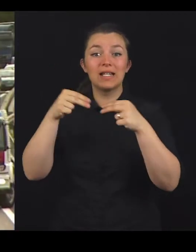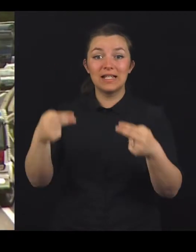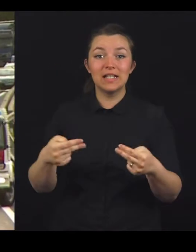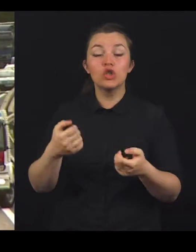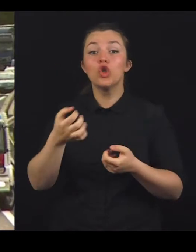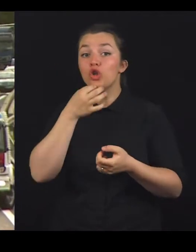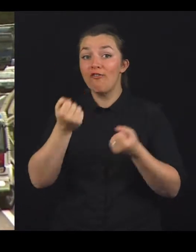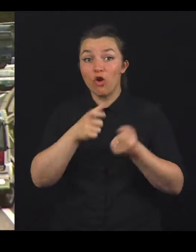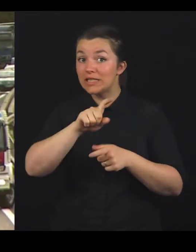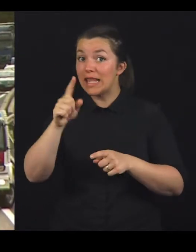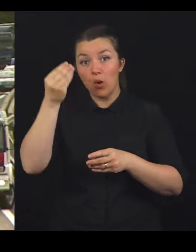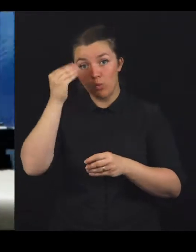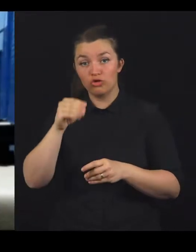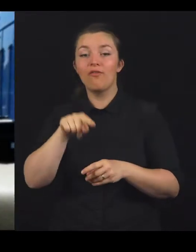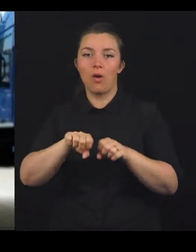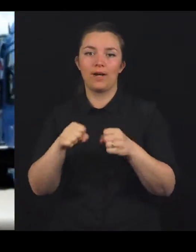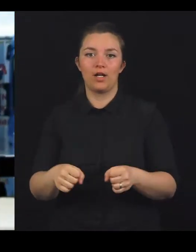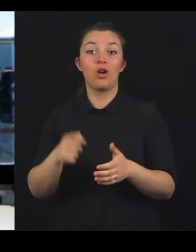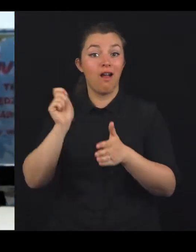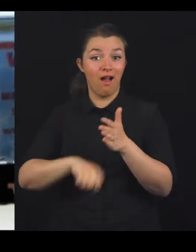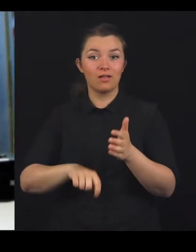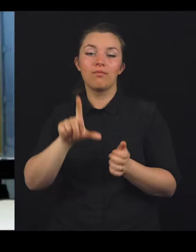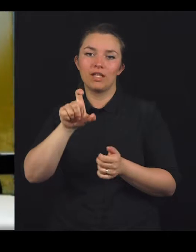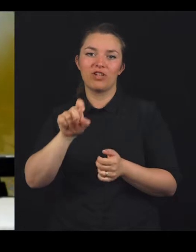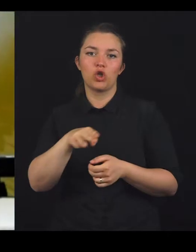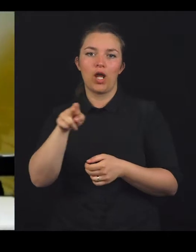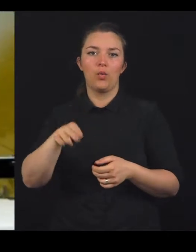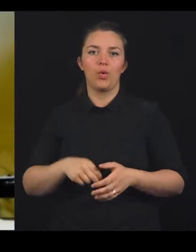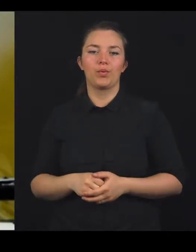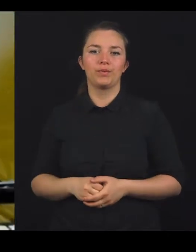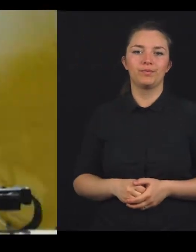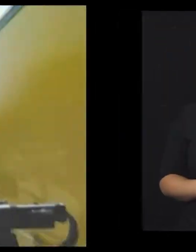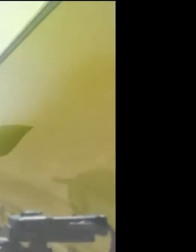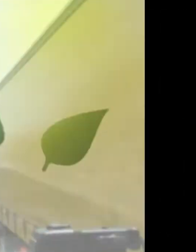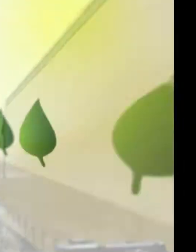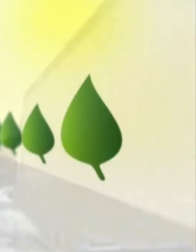ali nesreči, vozniki ne upoštevajo. Globa je 200 evro.